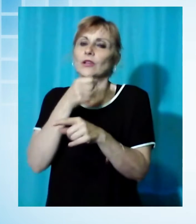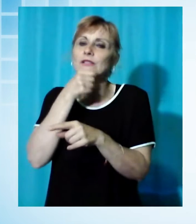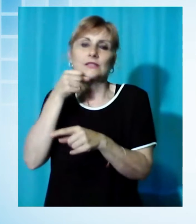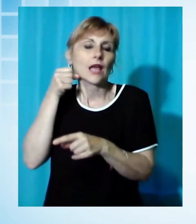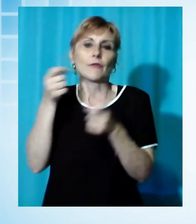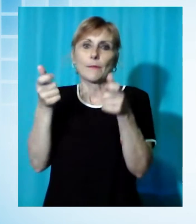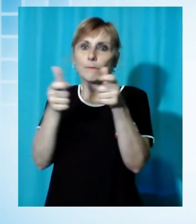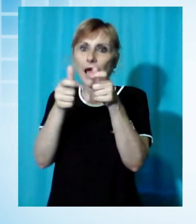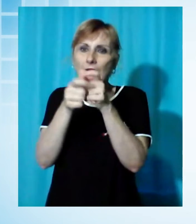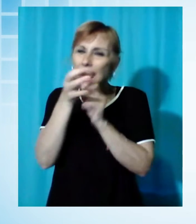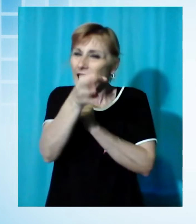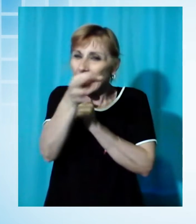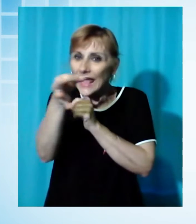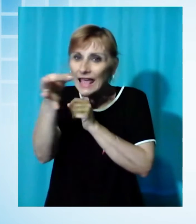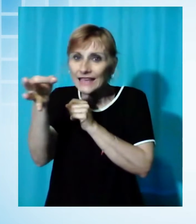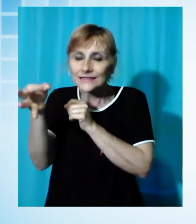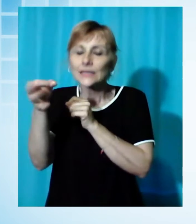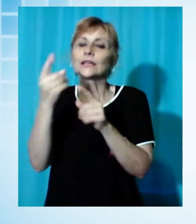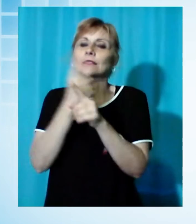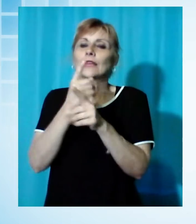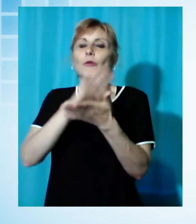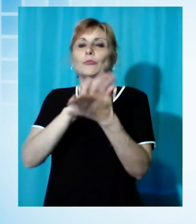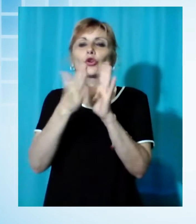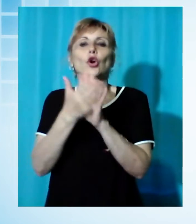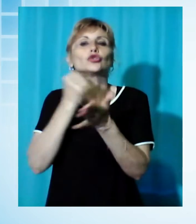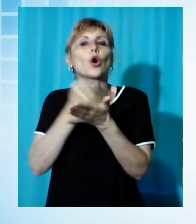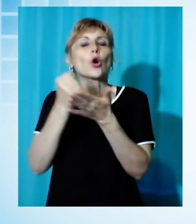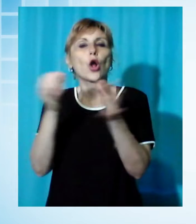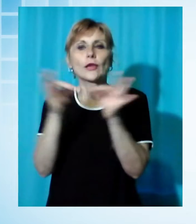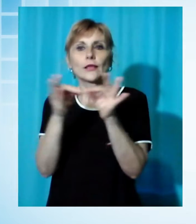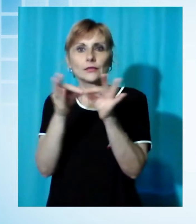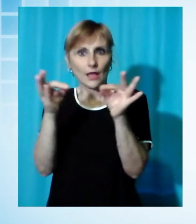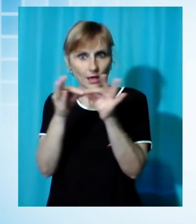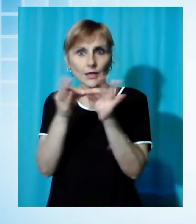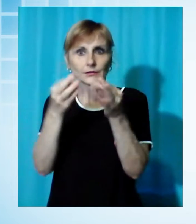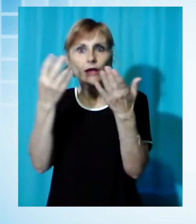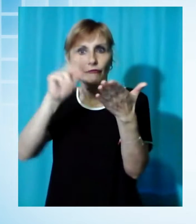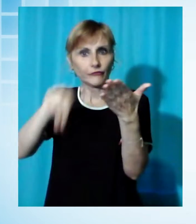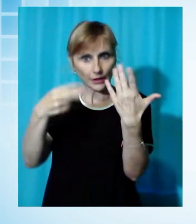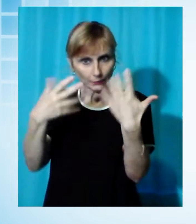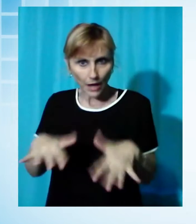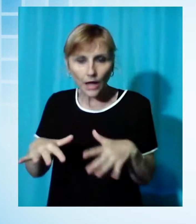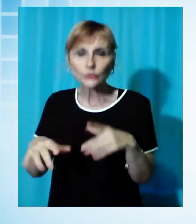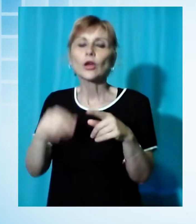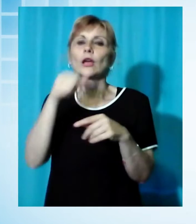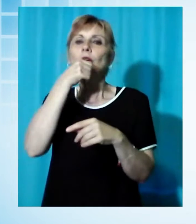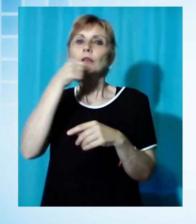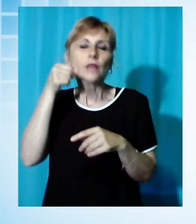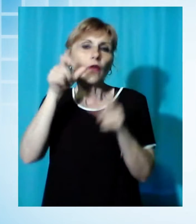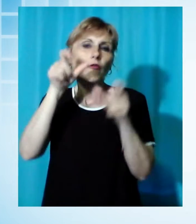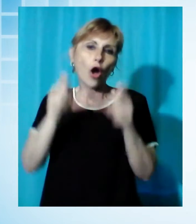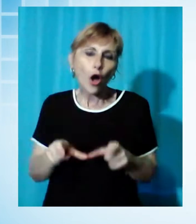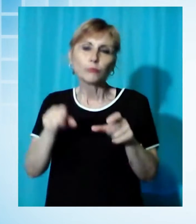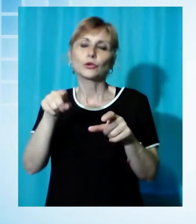le celebrazioni secondo il protocollo d'intesa. I parloci avranno bisogno di volontari che aiutano nella pulizia, nella gestione, negli accessi, nella